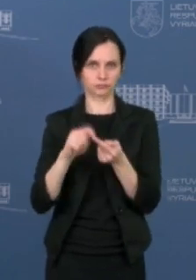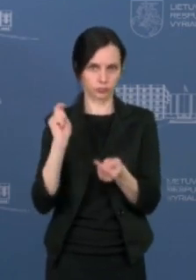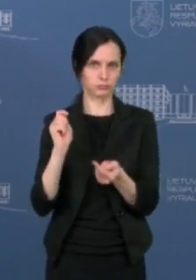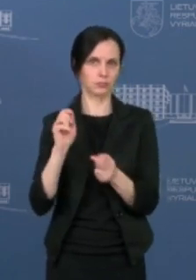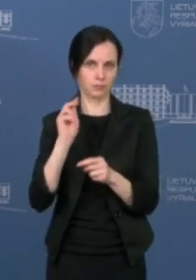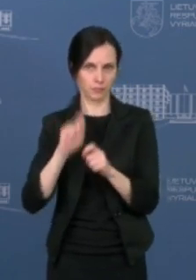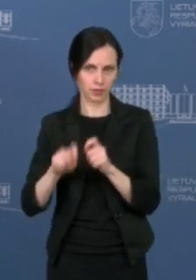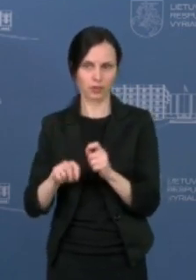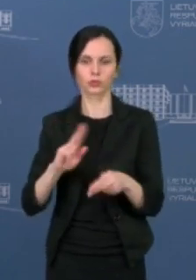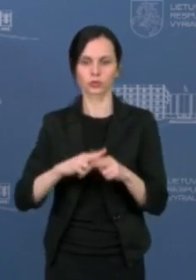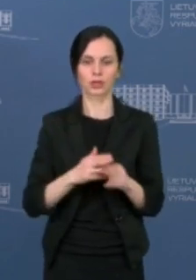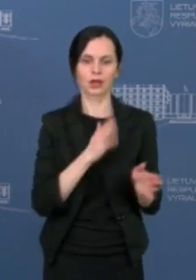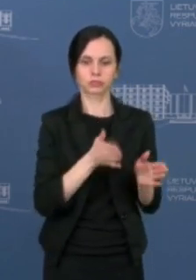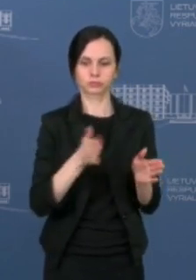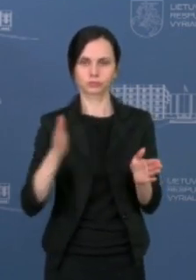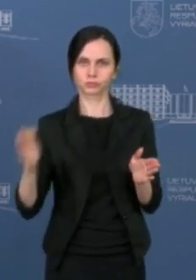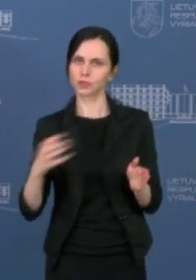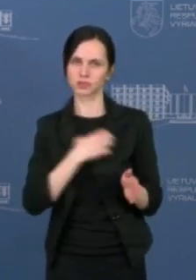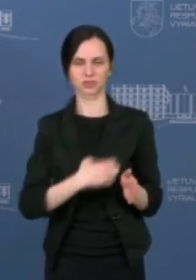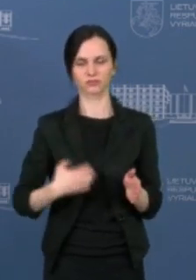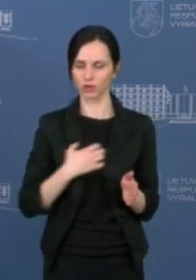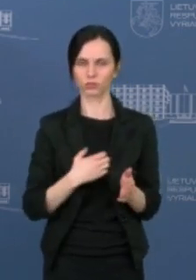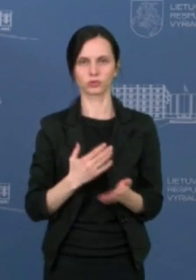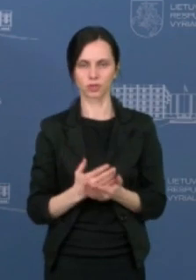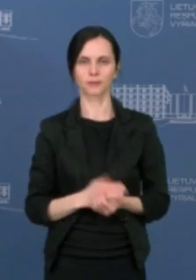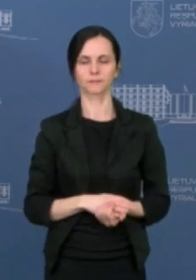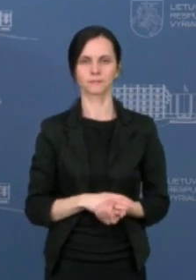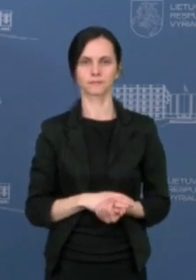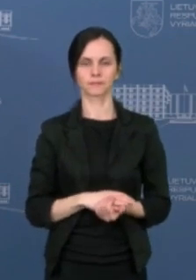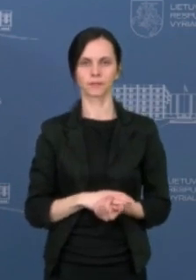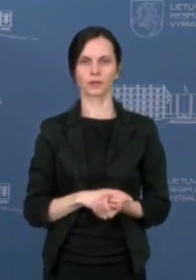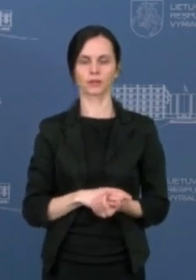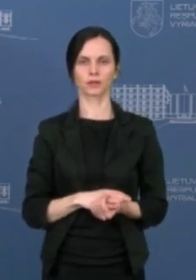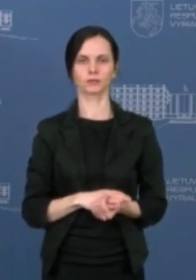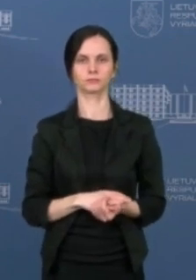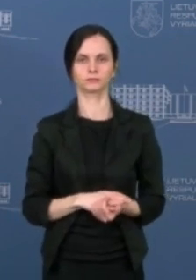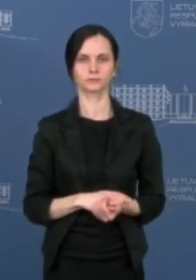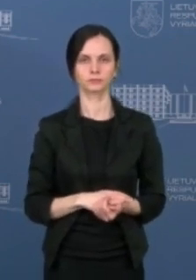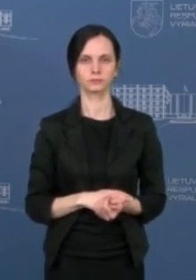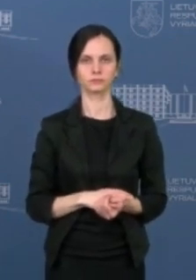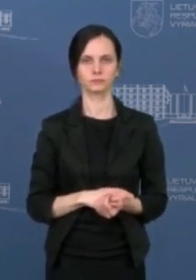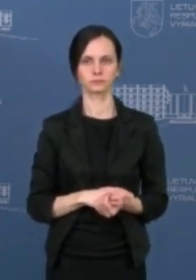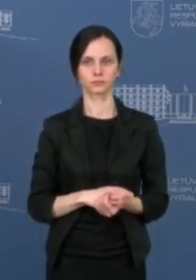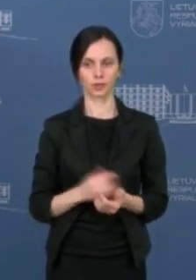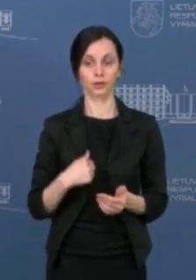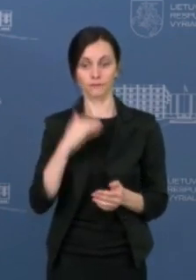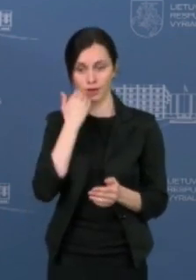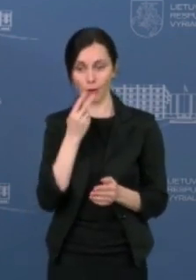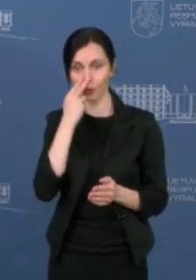bendrai, na, žinojimas, kiek mūsų atidarimas